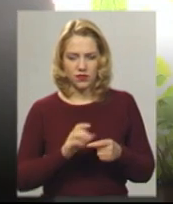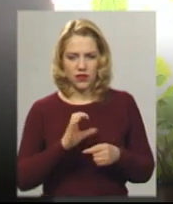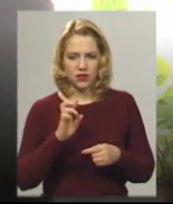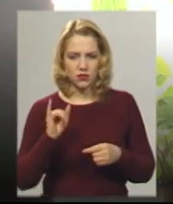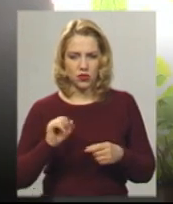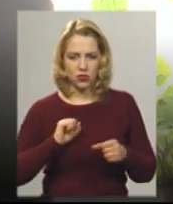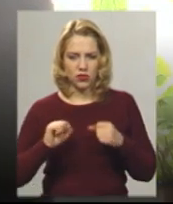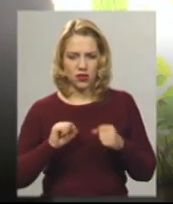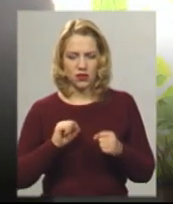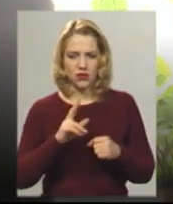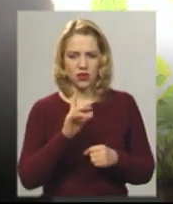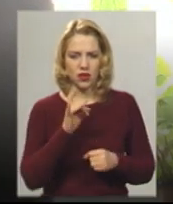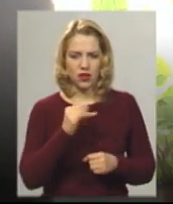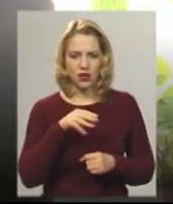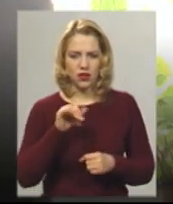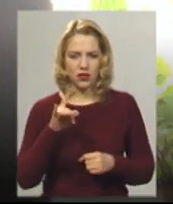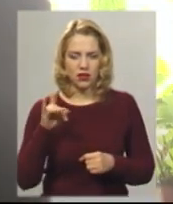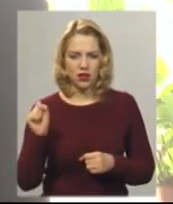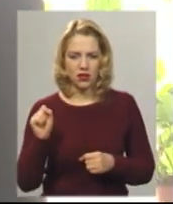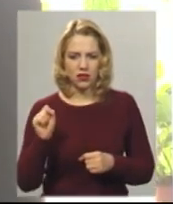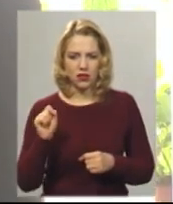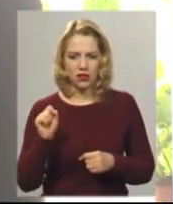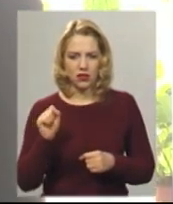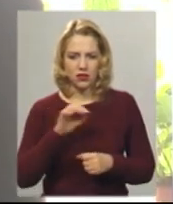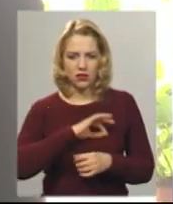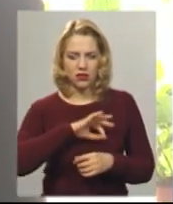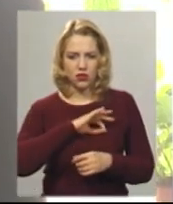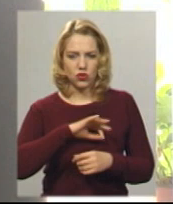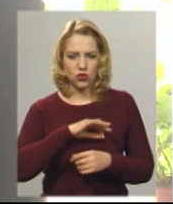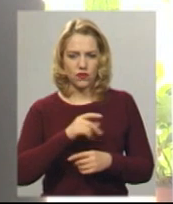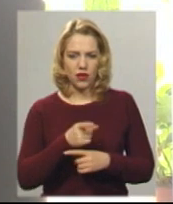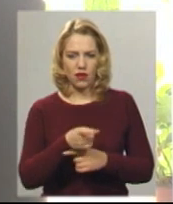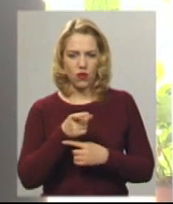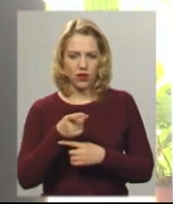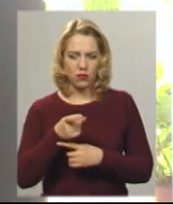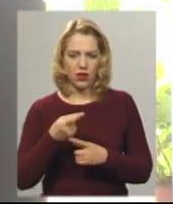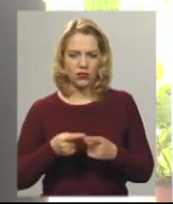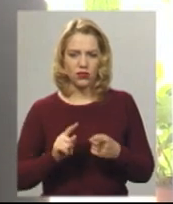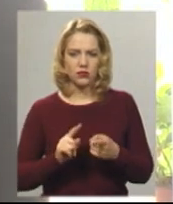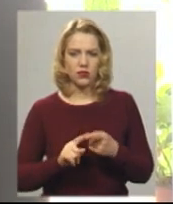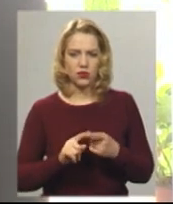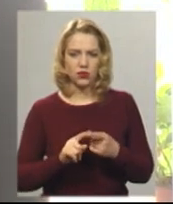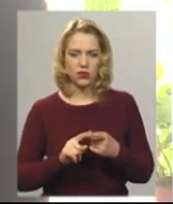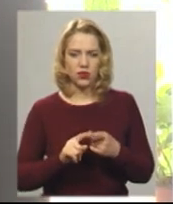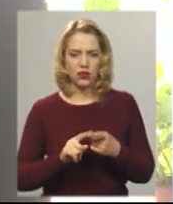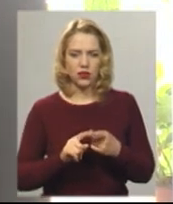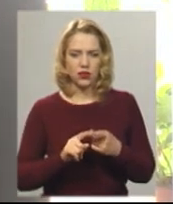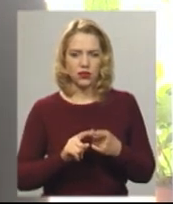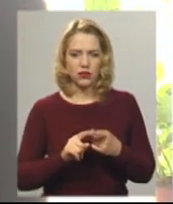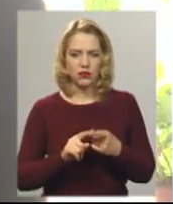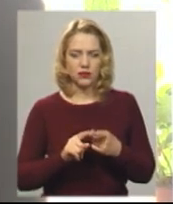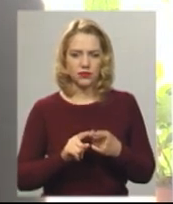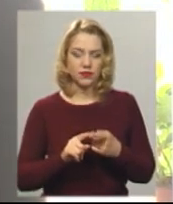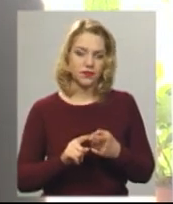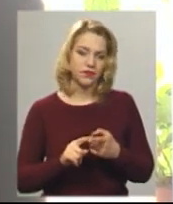в Хмельницькій області Крайка законний наказ про застосування вогнипальної зброї в Містиві і беззаспередного підтримання принципу відділеного